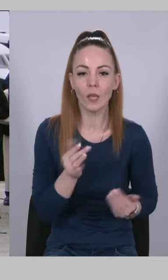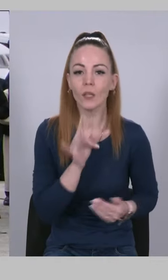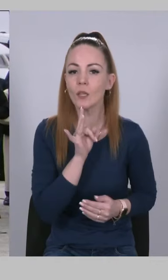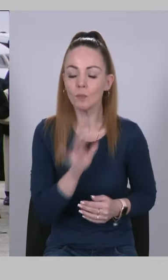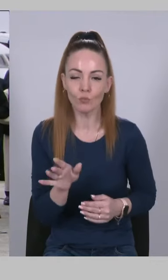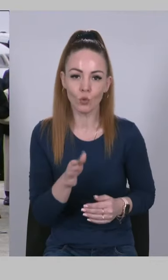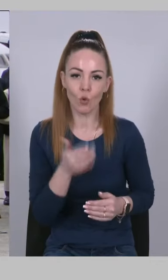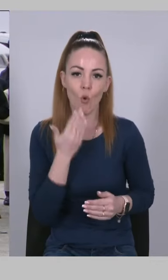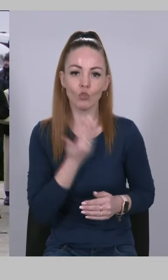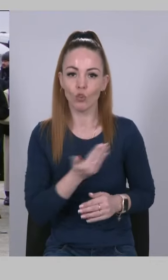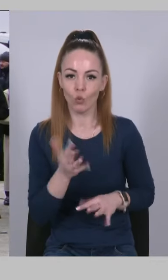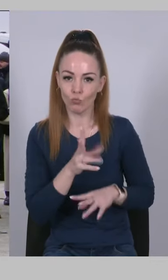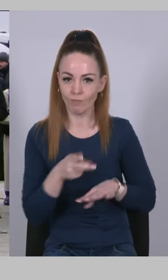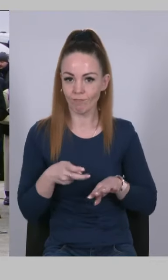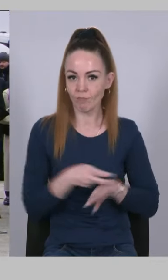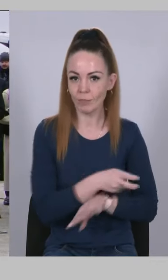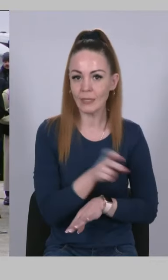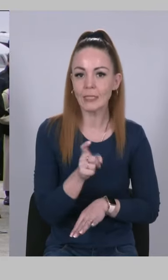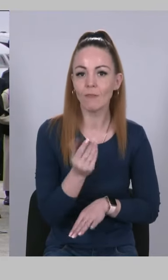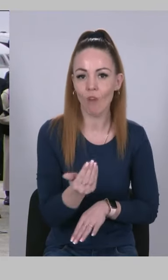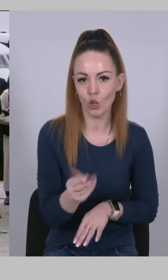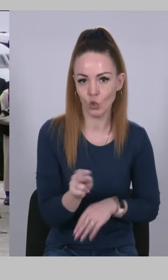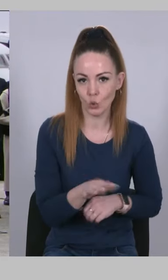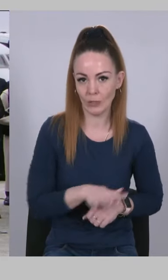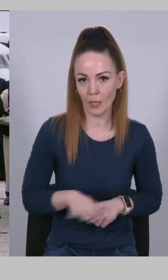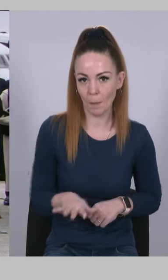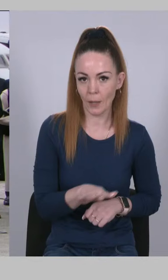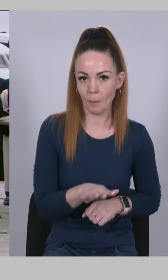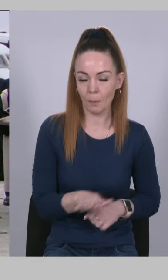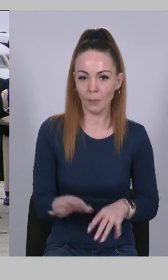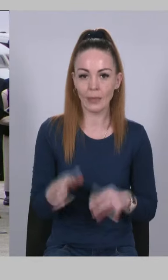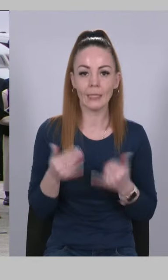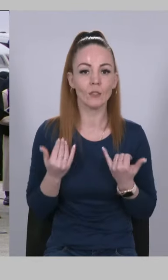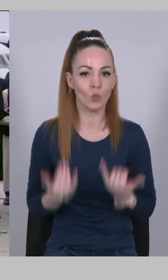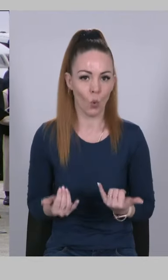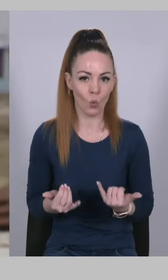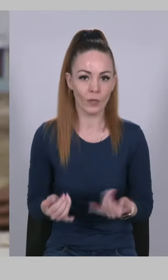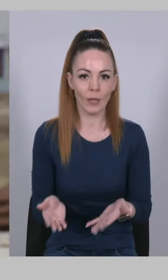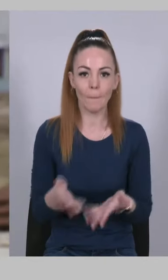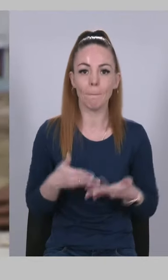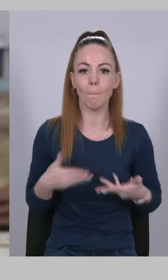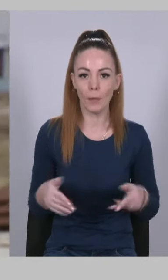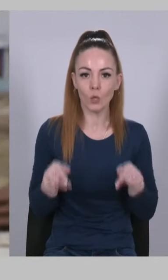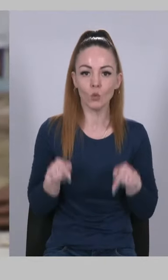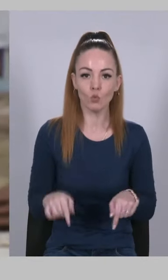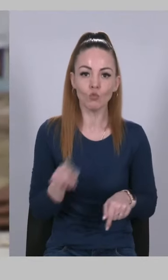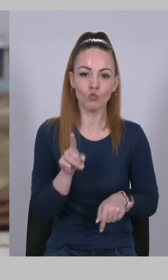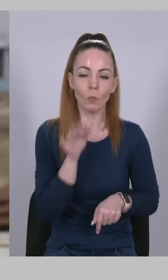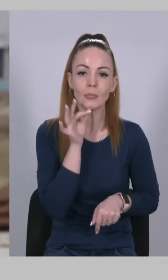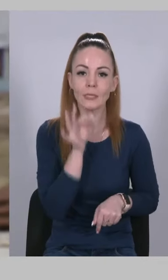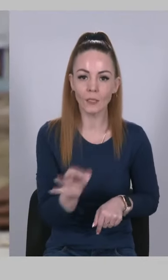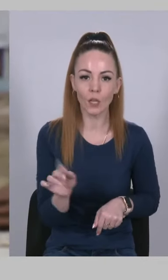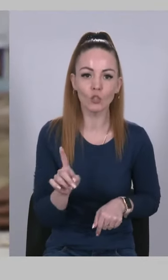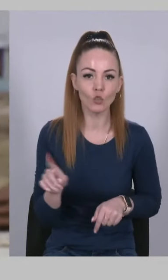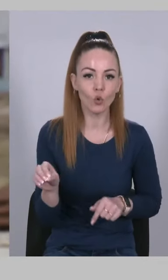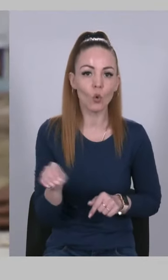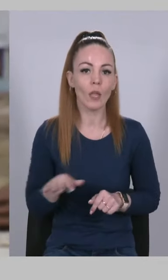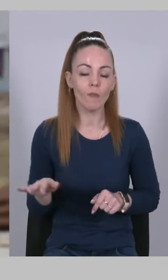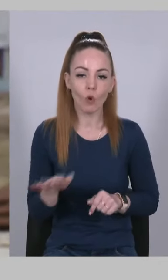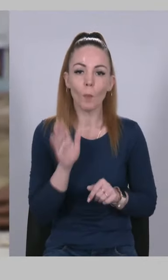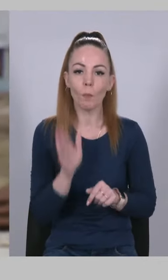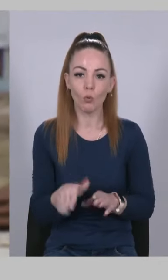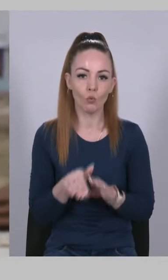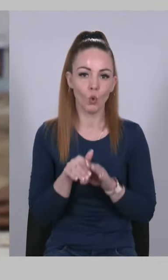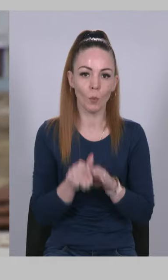витіснений з вашої землі. Сьогодні ми тут, щоб сказати, що Європа буде